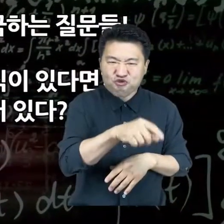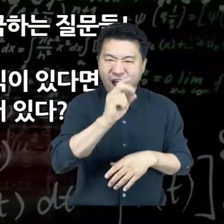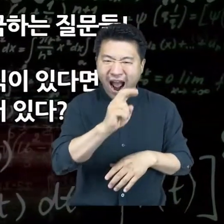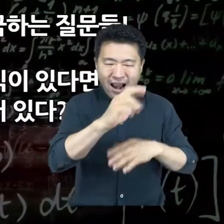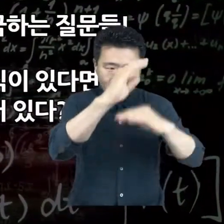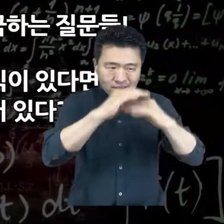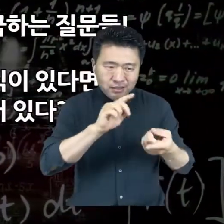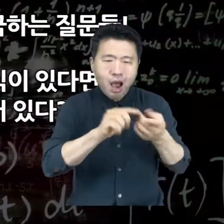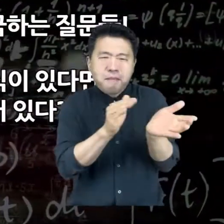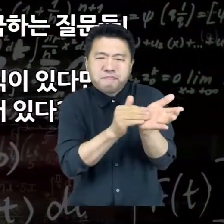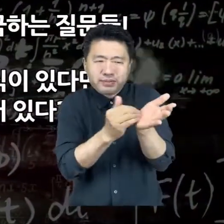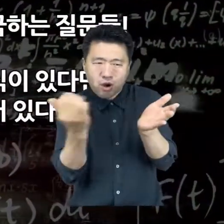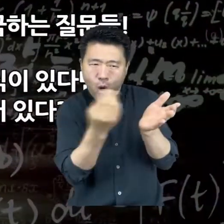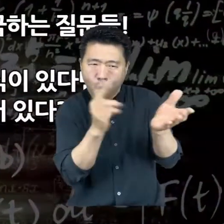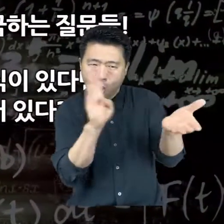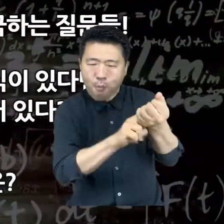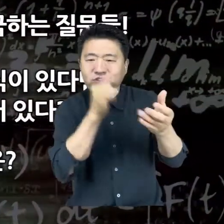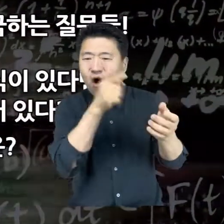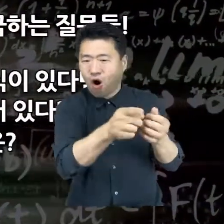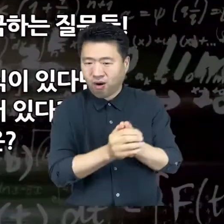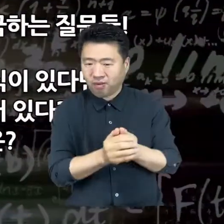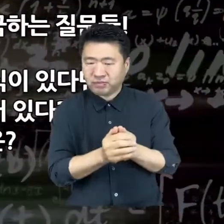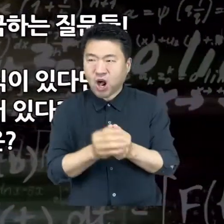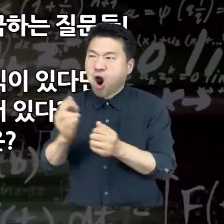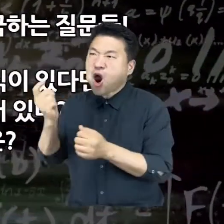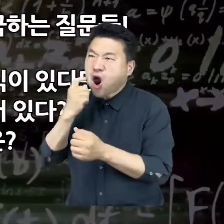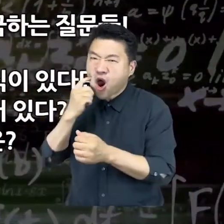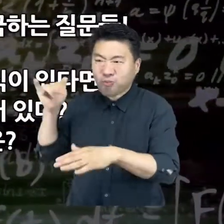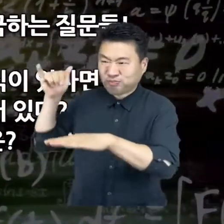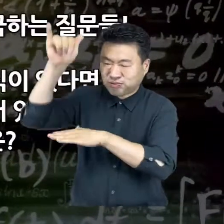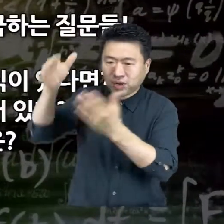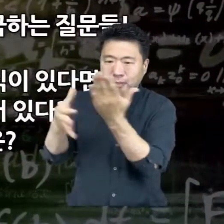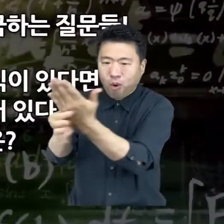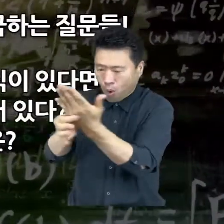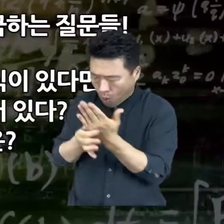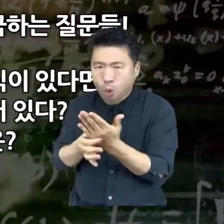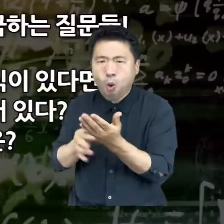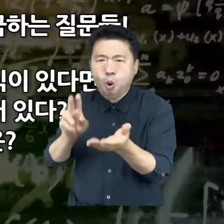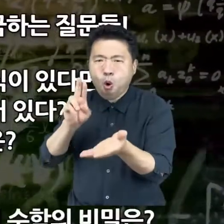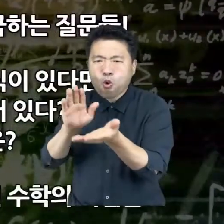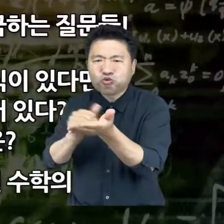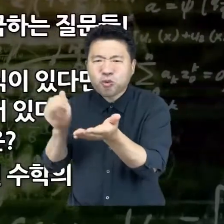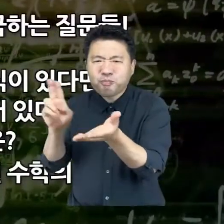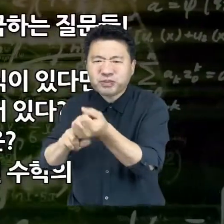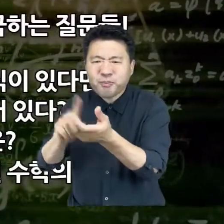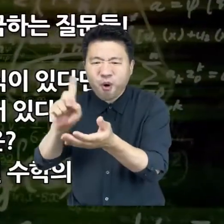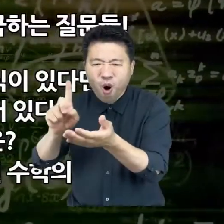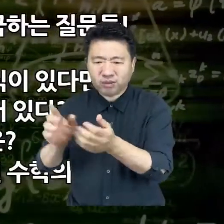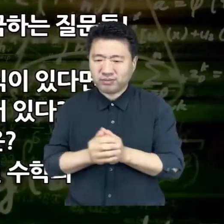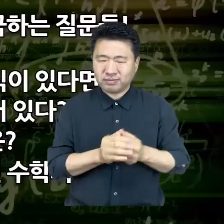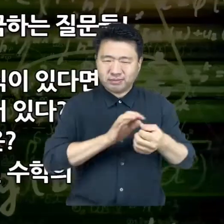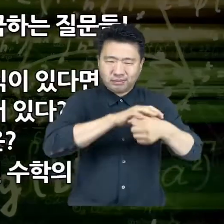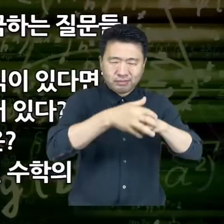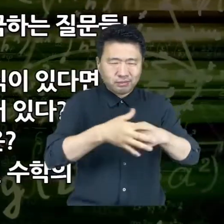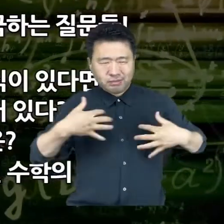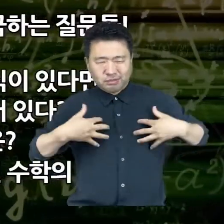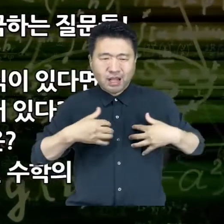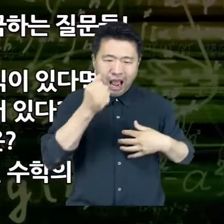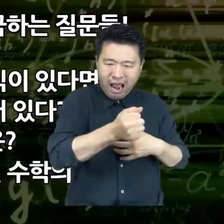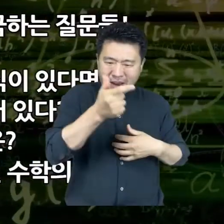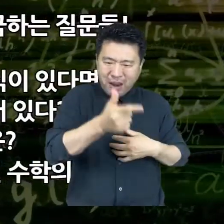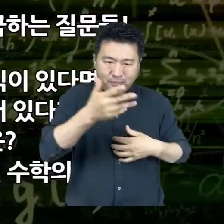놀라운 수학적 비밀이 숨어있다. 가짜 항공권에 숨은 숫자의 비밀은 세상에서 가장 심오한 게임